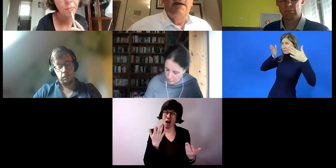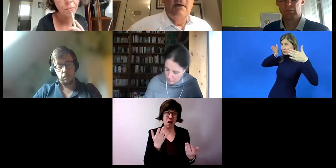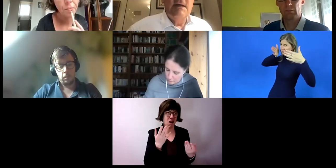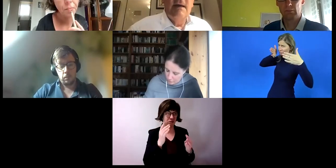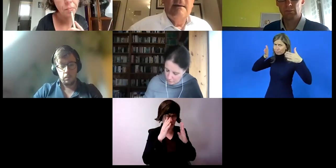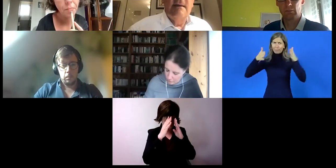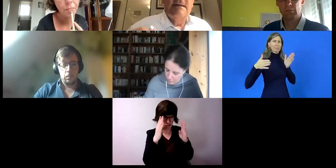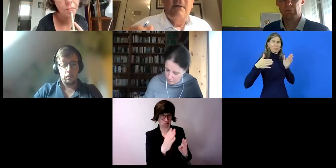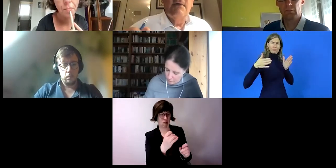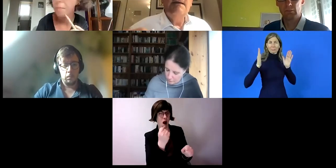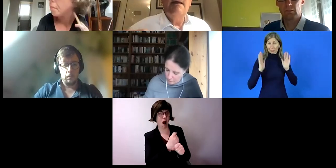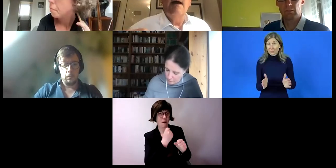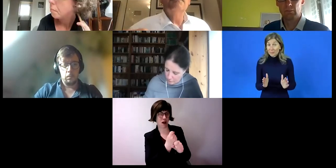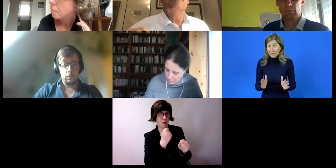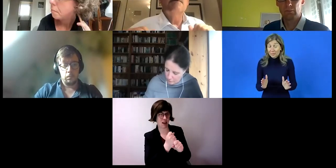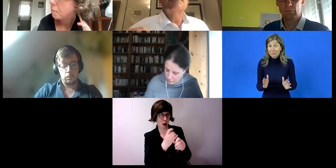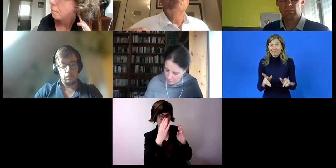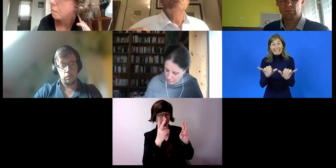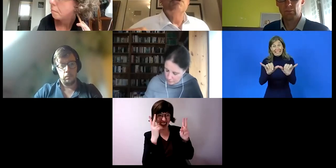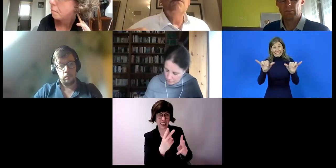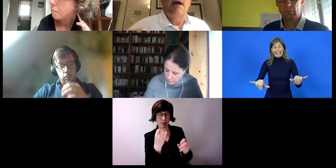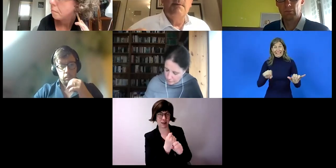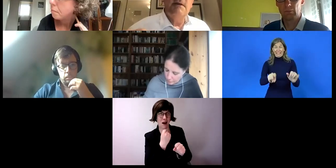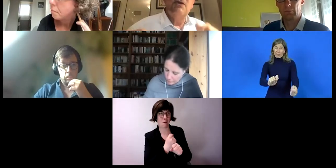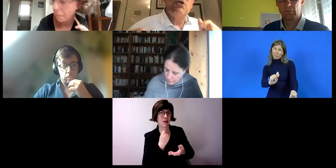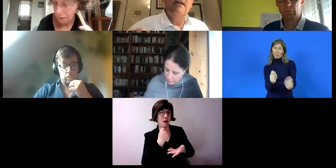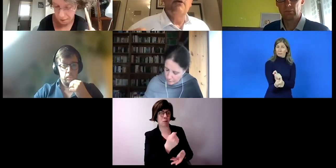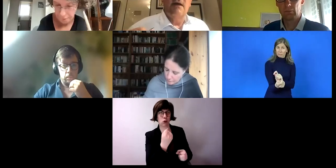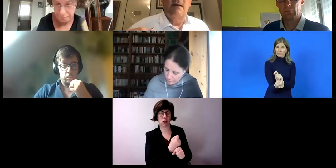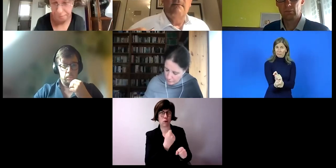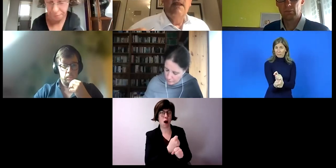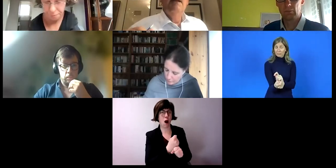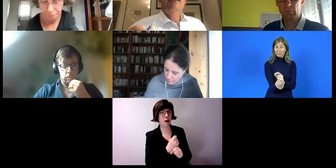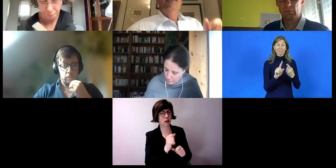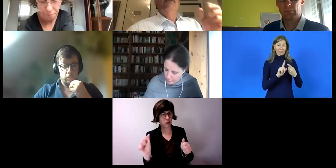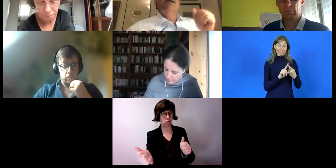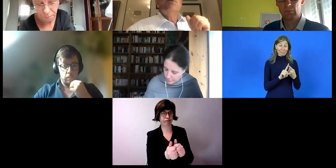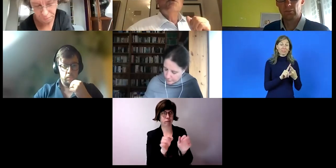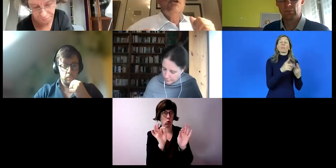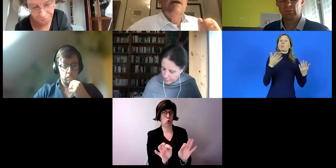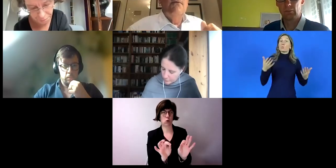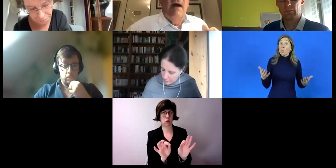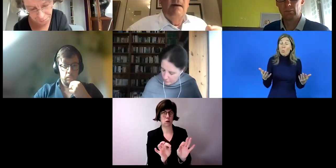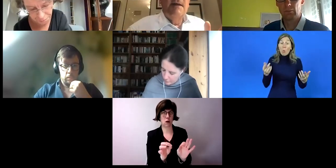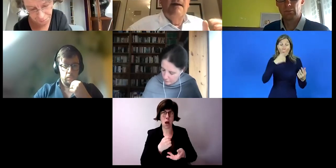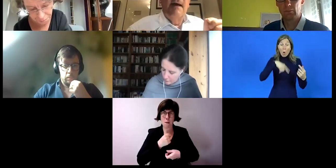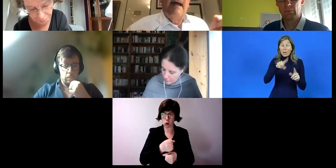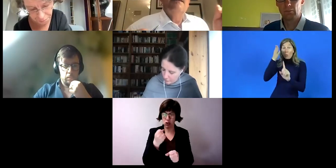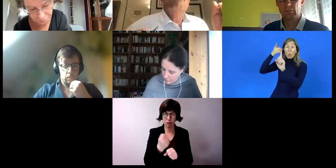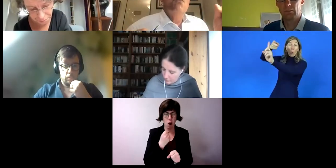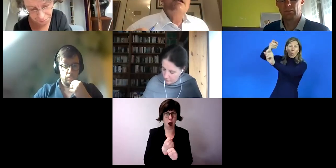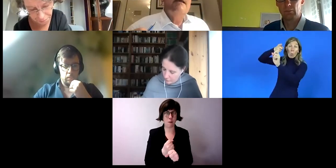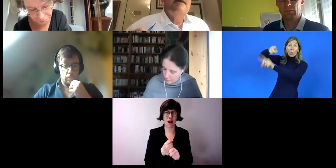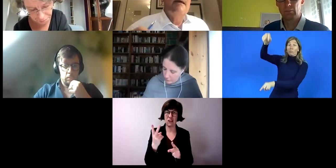die Arbeit ausgerichtet ist, auf richtige Arbeit, dann wird das Budget für Arbeit eine Stellung kriegen. Wenn das Budget für Arbeit aber